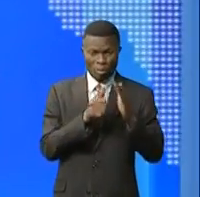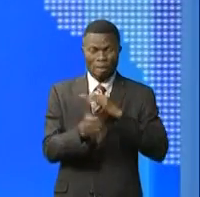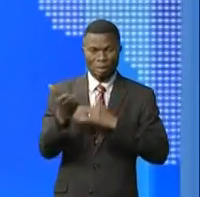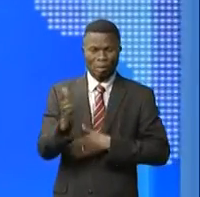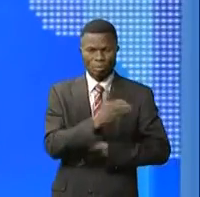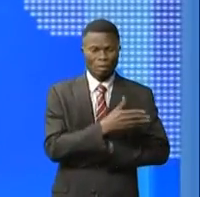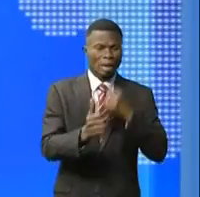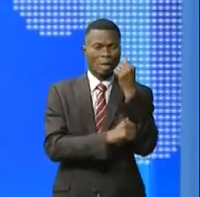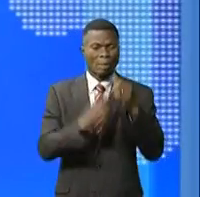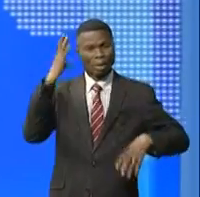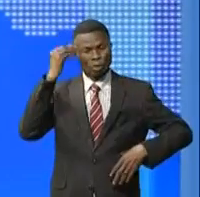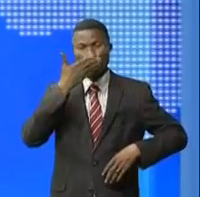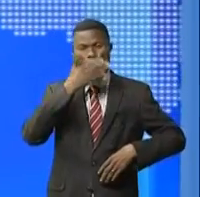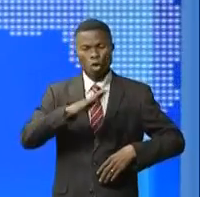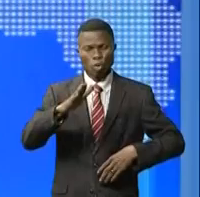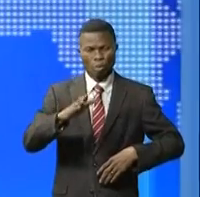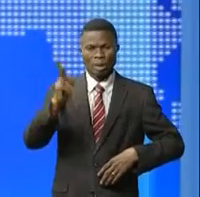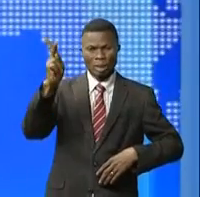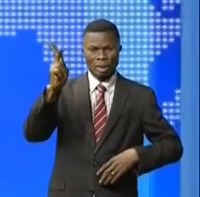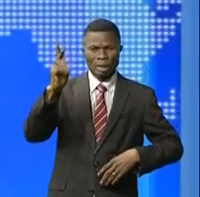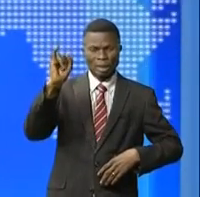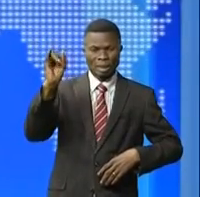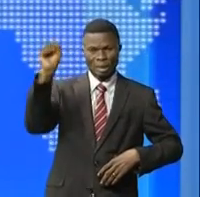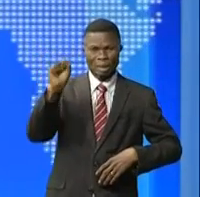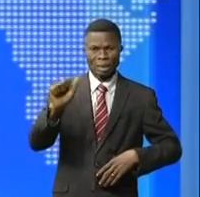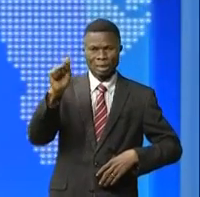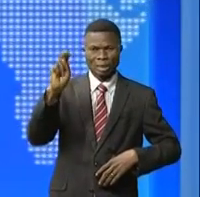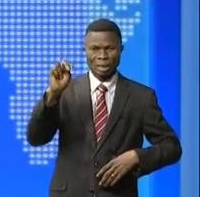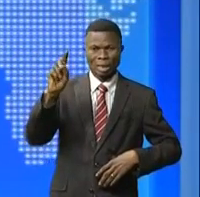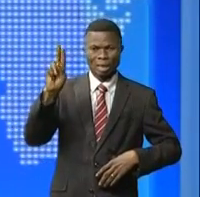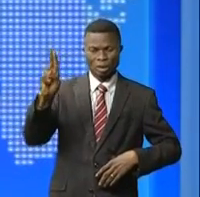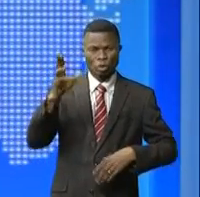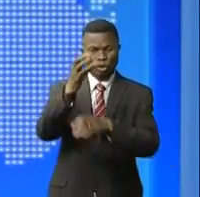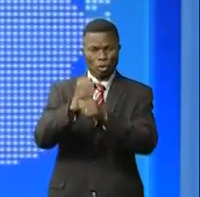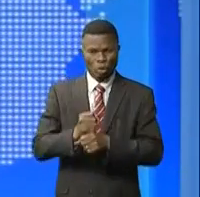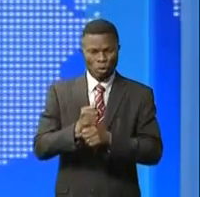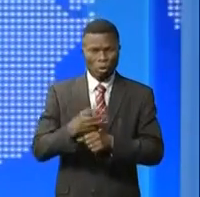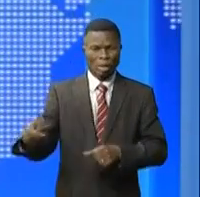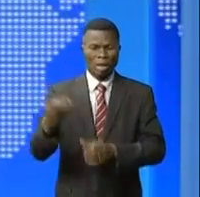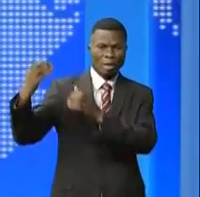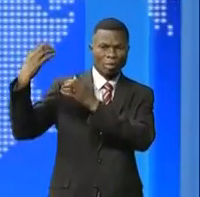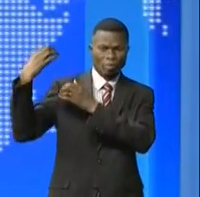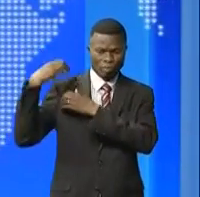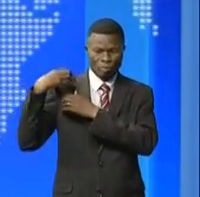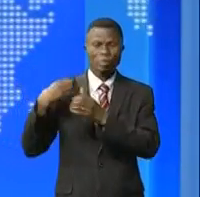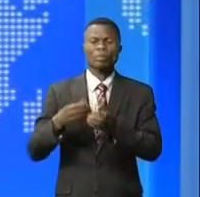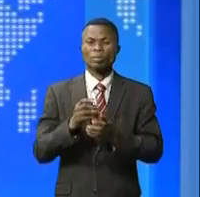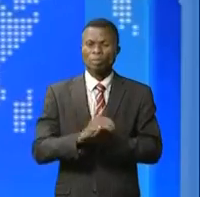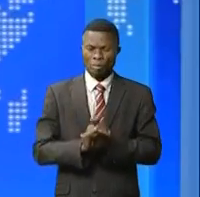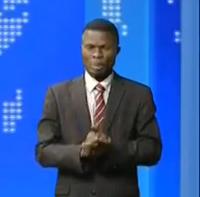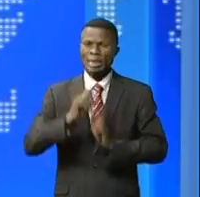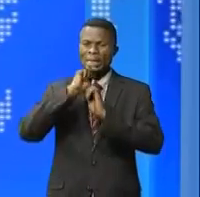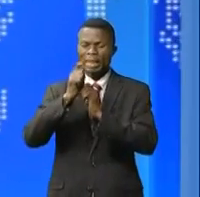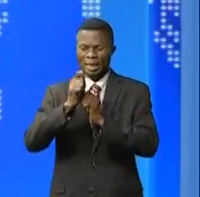malades de l'hôpital général de référence des Kissantou-Saint-Luc viennent de bénéficier d'une prise en charge. Un geste